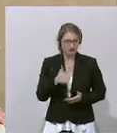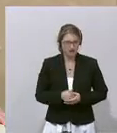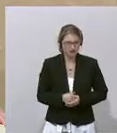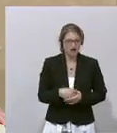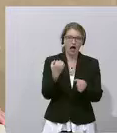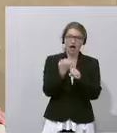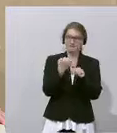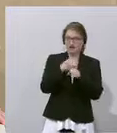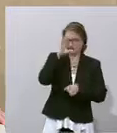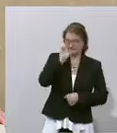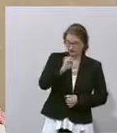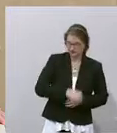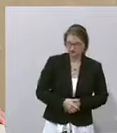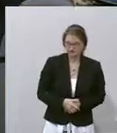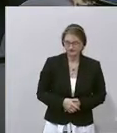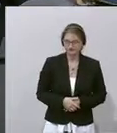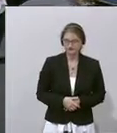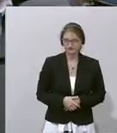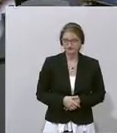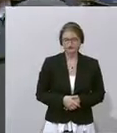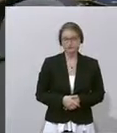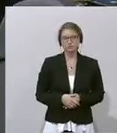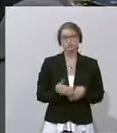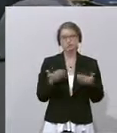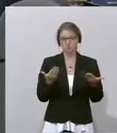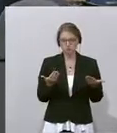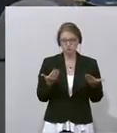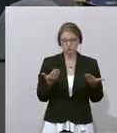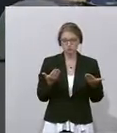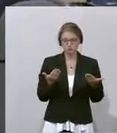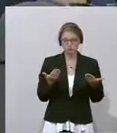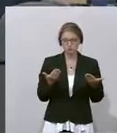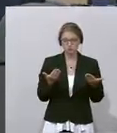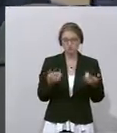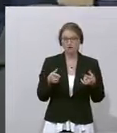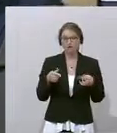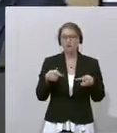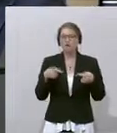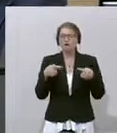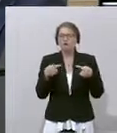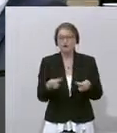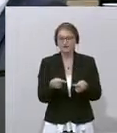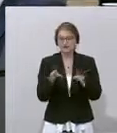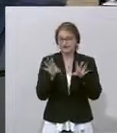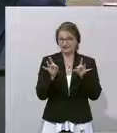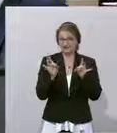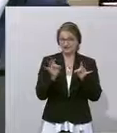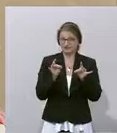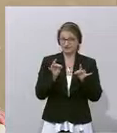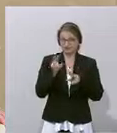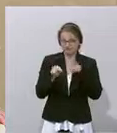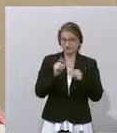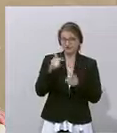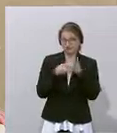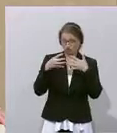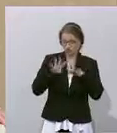einem Arbeiterbezirk. Am 10. September 2019 kommt das